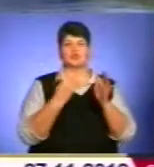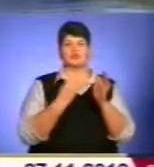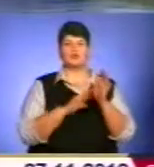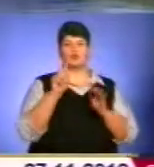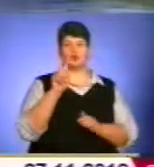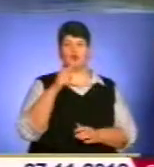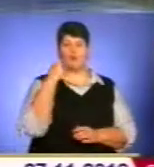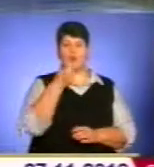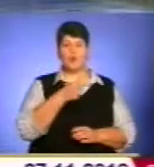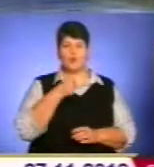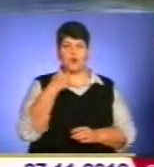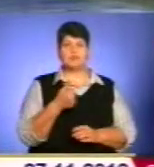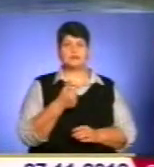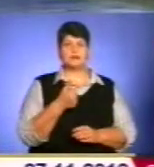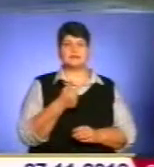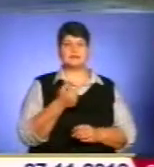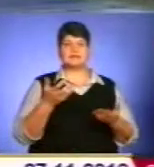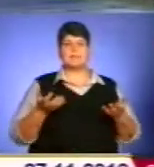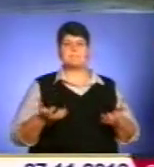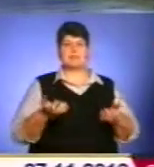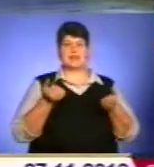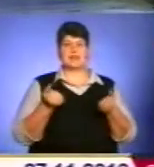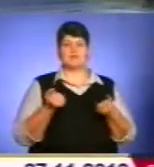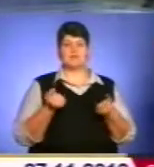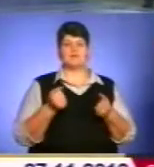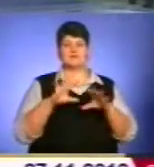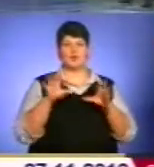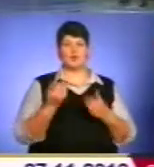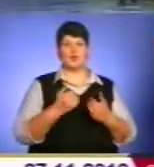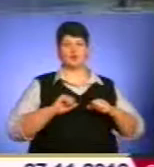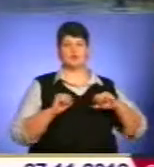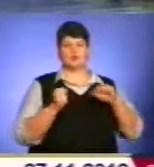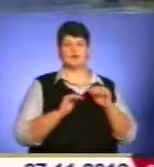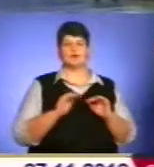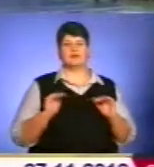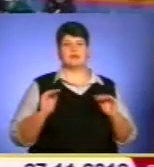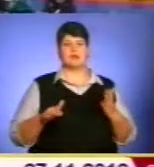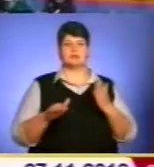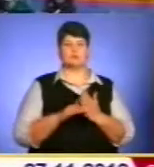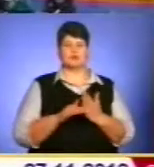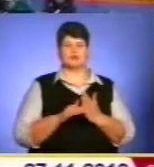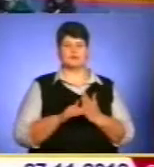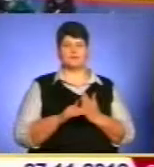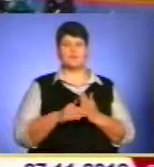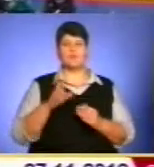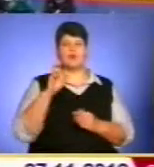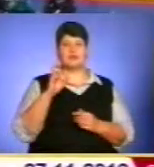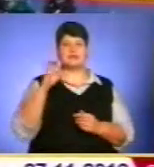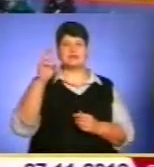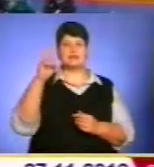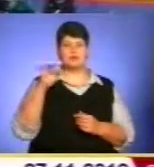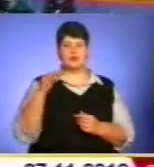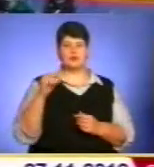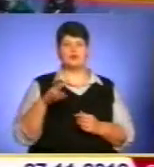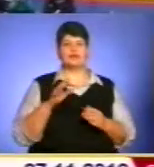за підтримки всіх його друзів, учнів, спонсорів. Богдан Сібайла був тренером